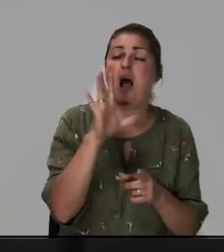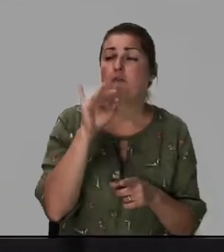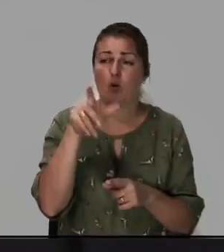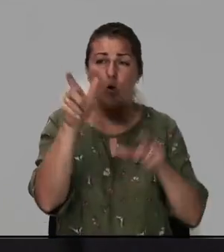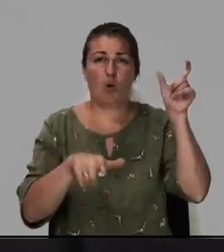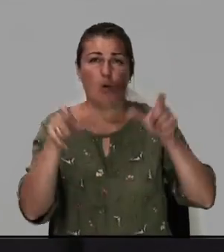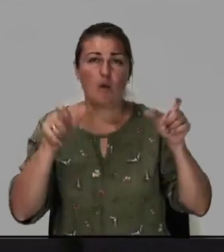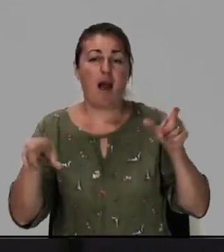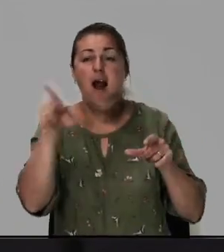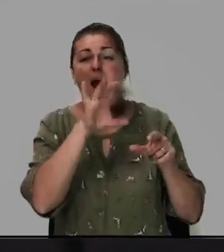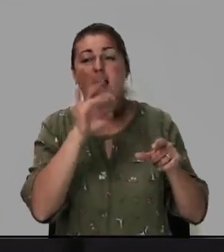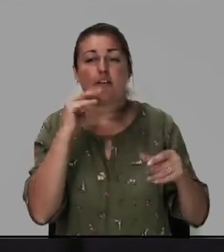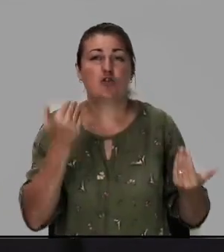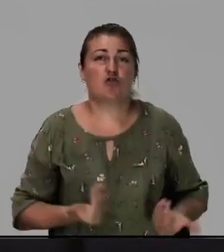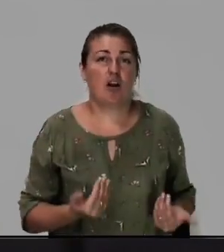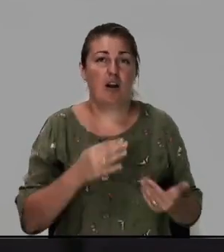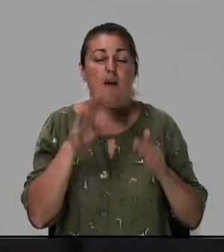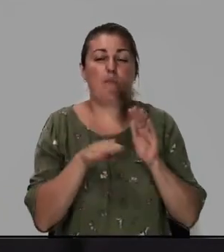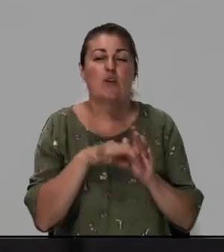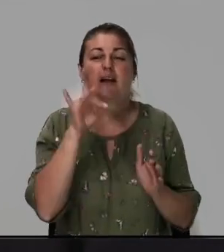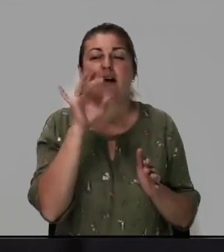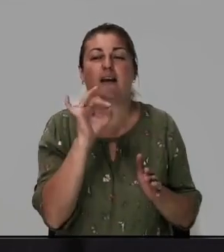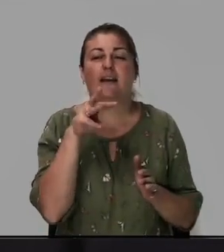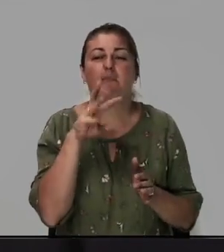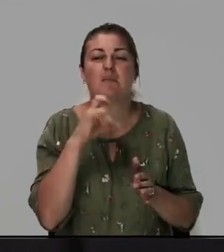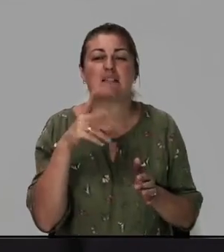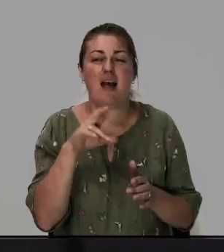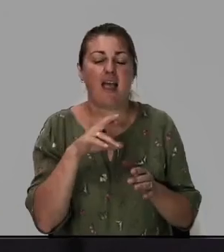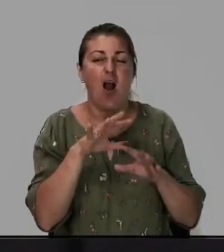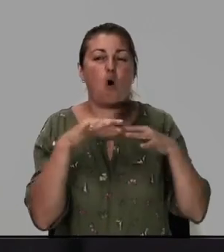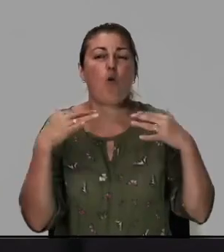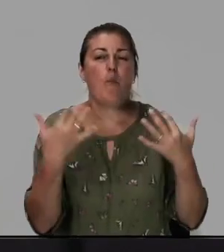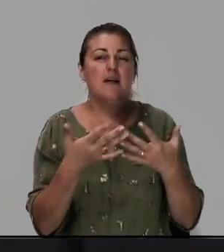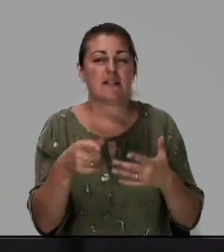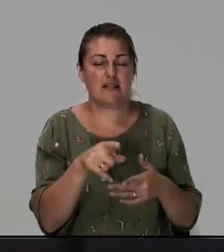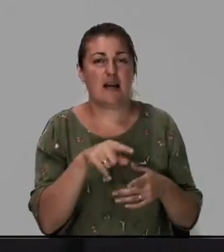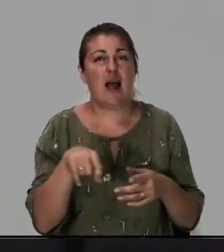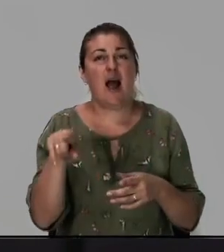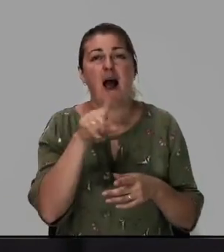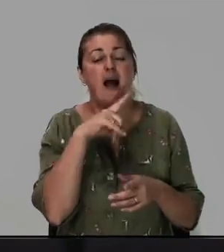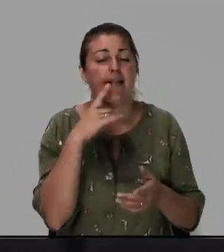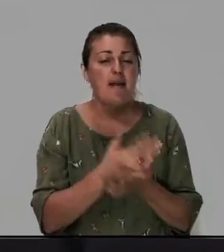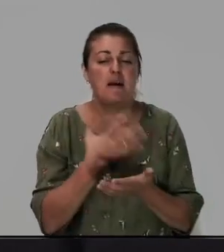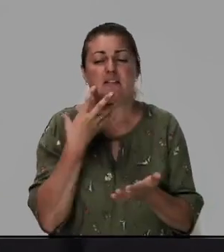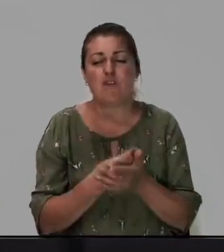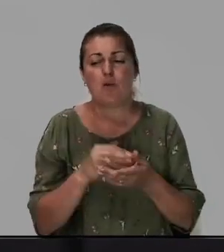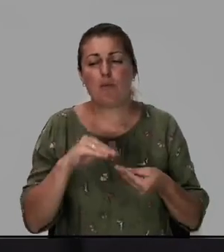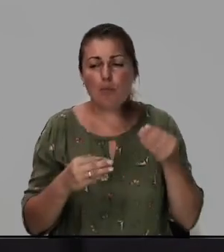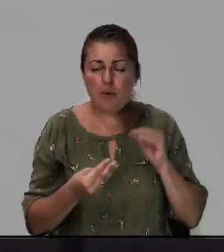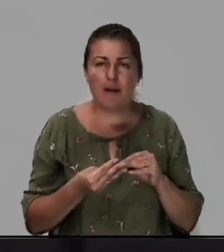они жили под римской оккупацией они имели свои проблемы